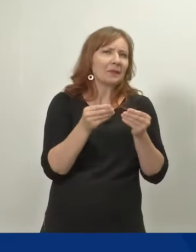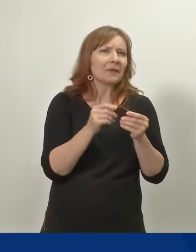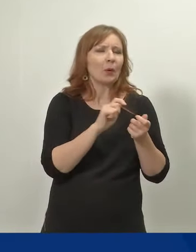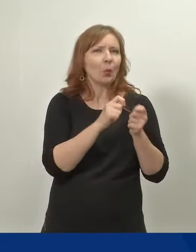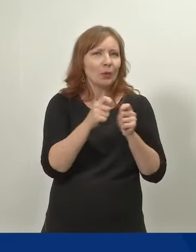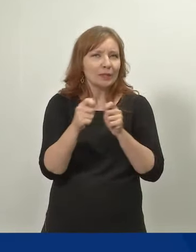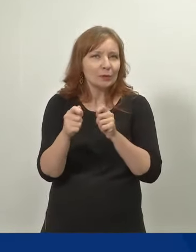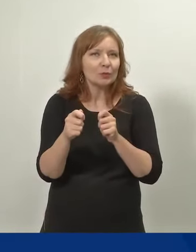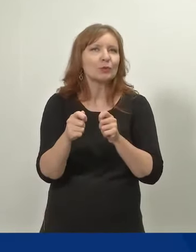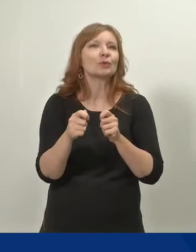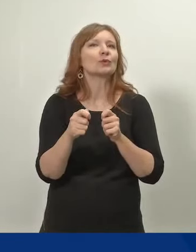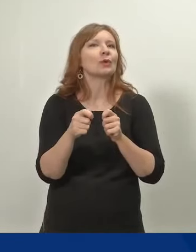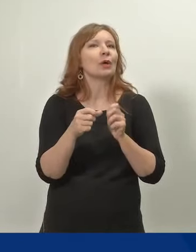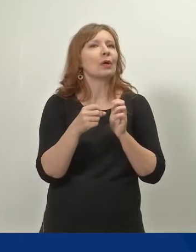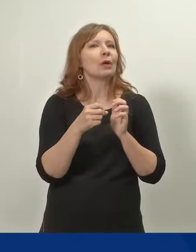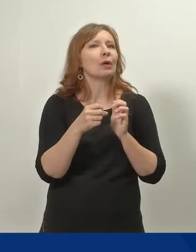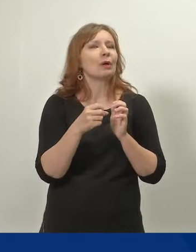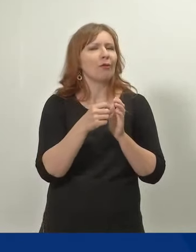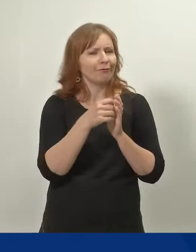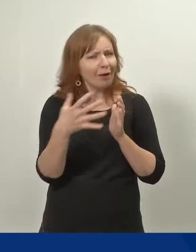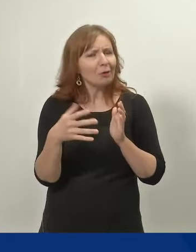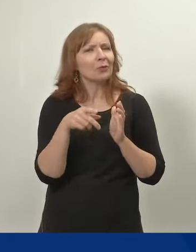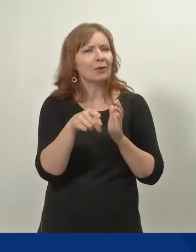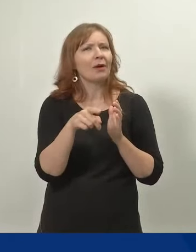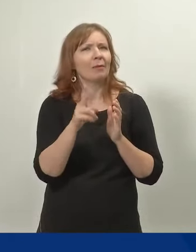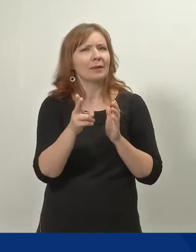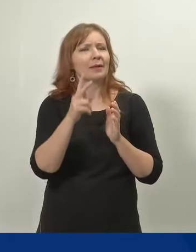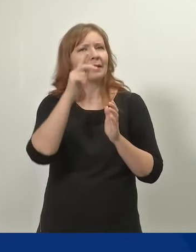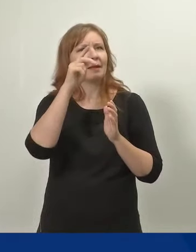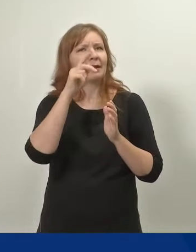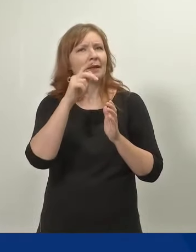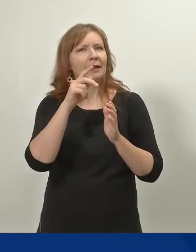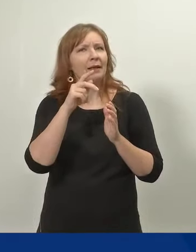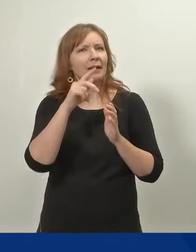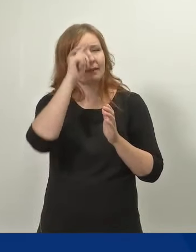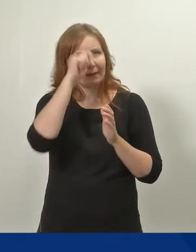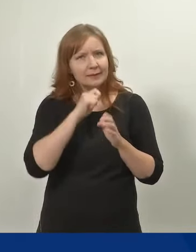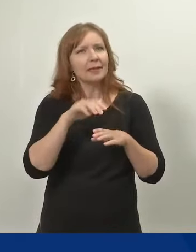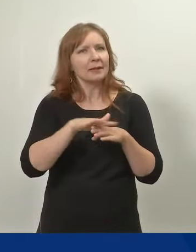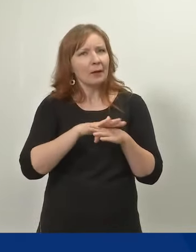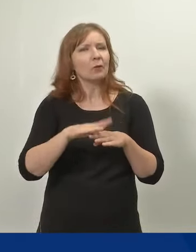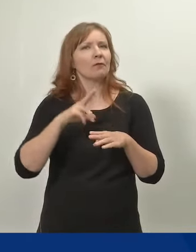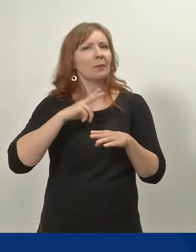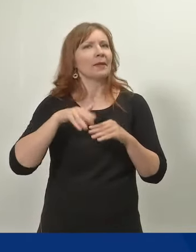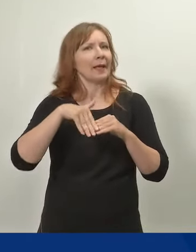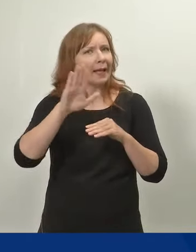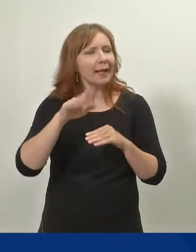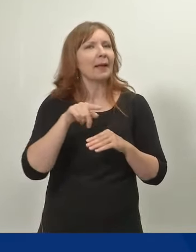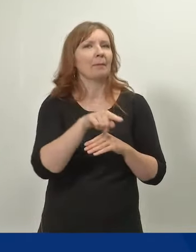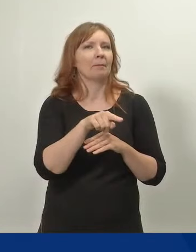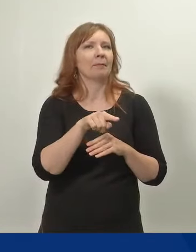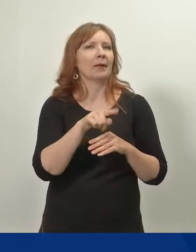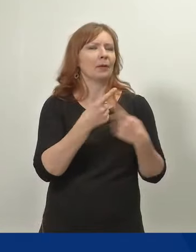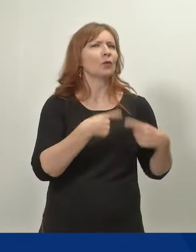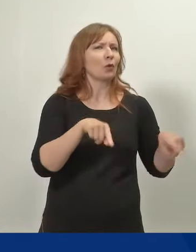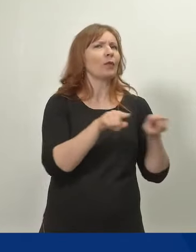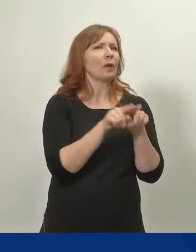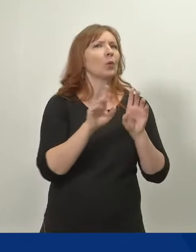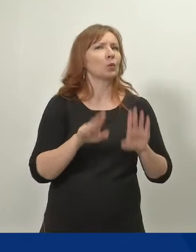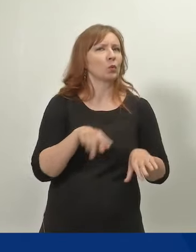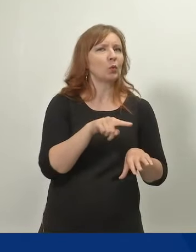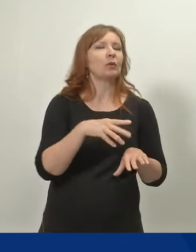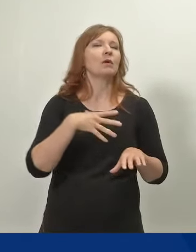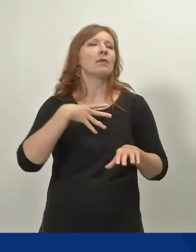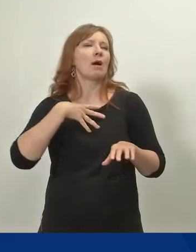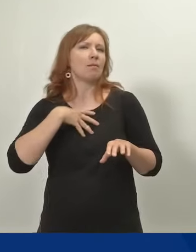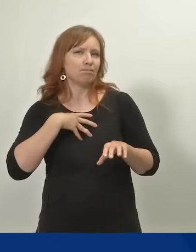kuin isien vapaiden käyttöä nostavia vaikutusta, ja todennäköisesti niin